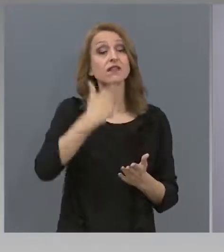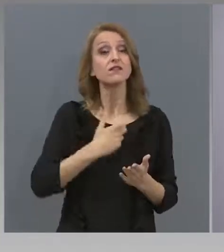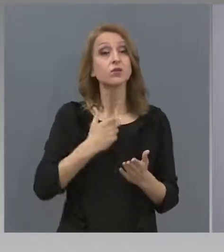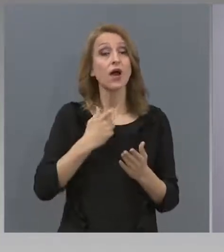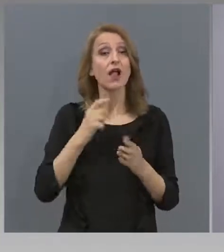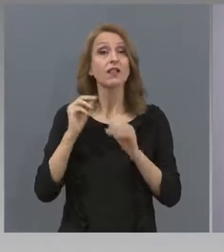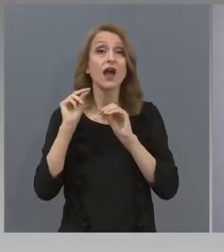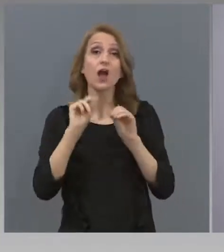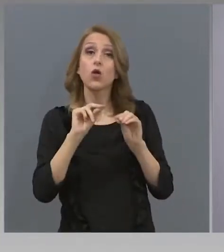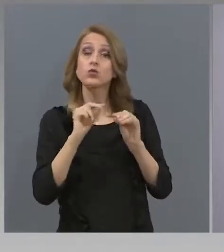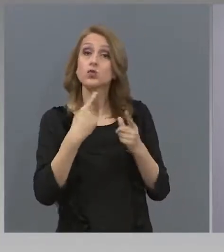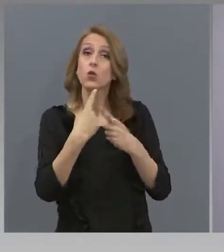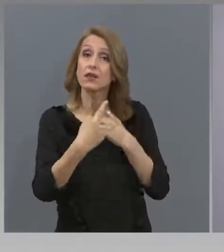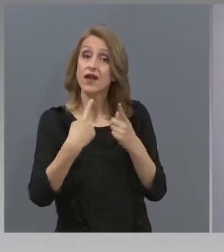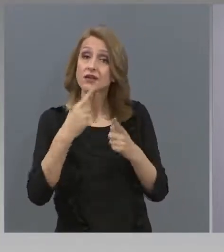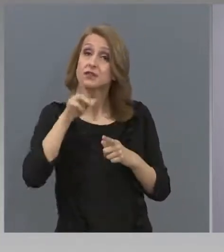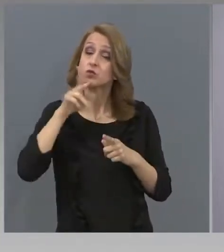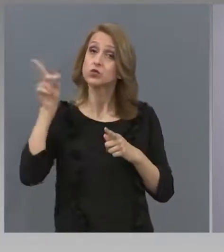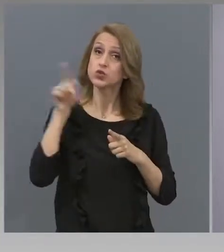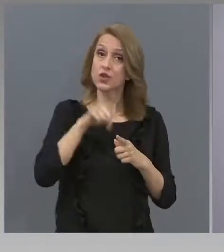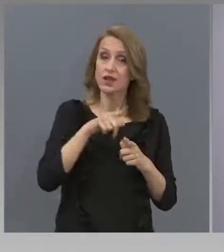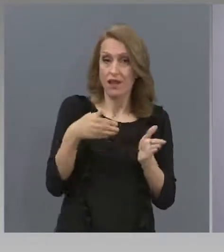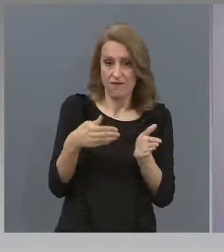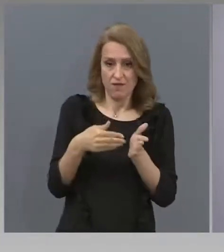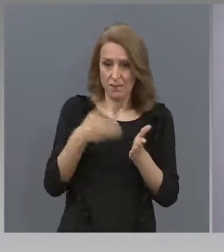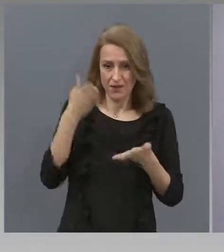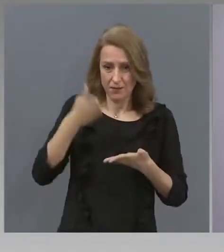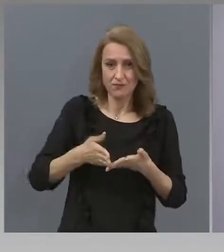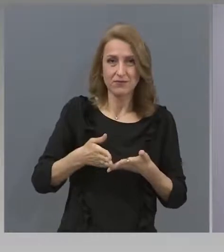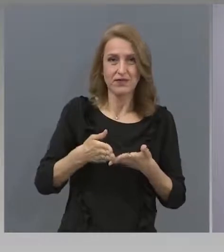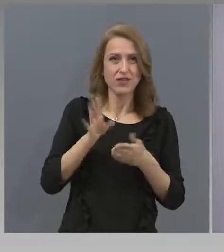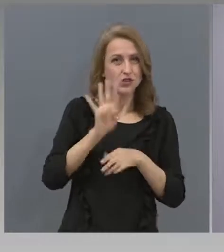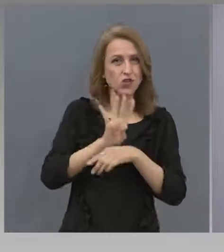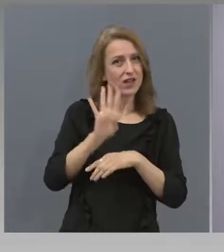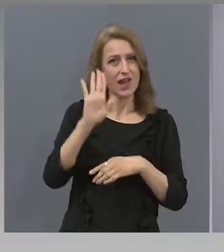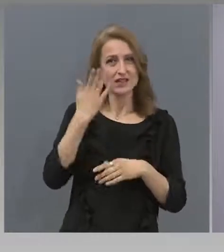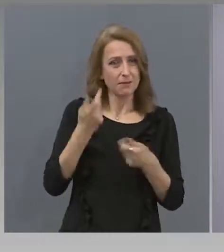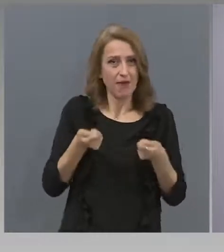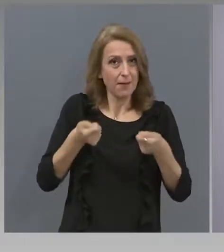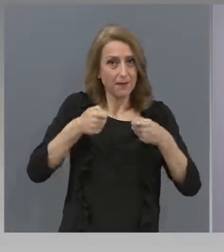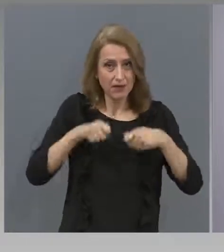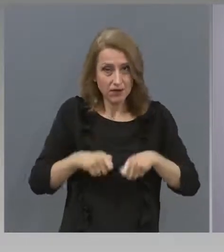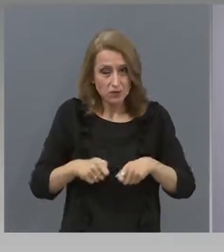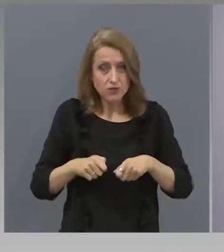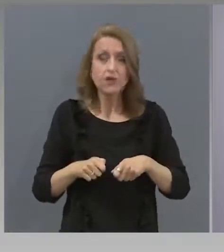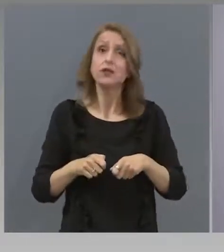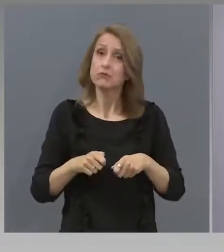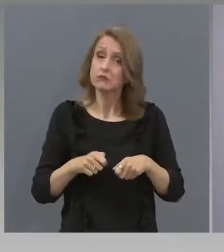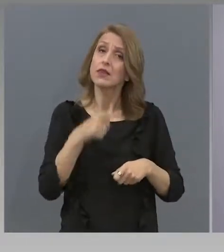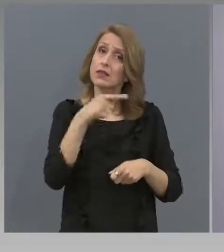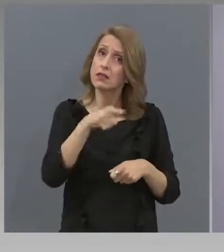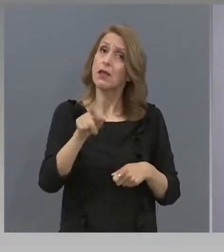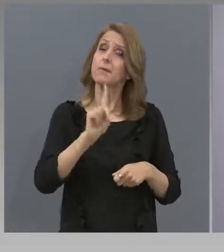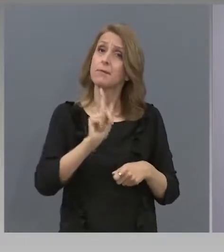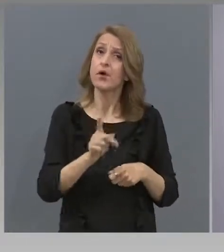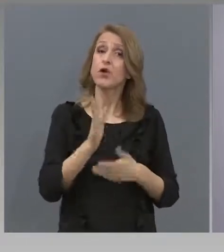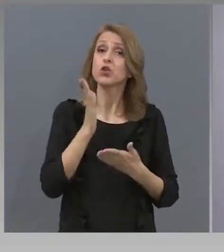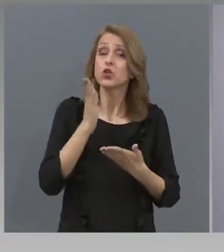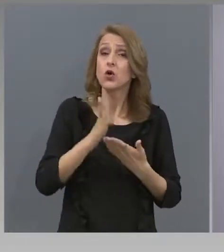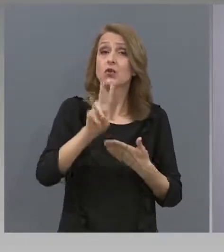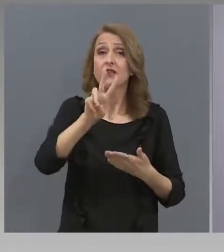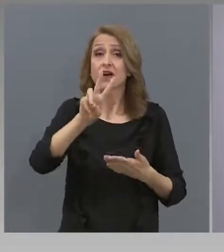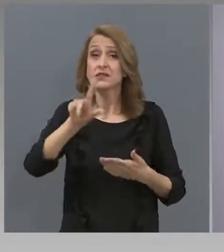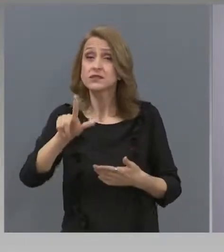учебната година на 12-класниците приключва на 14 май, те ще имат възможност до 27